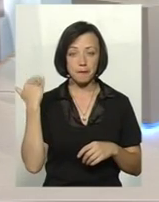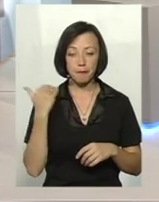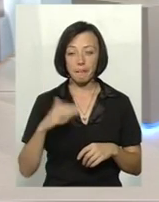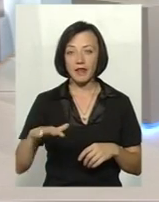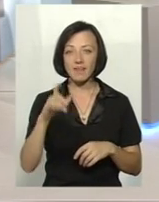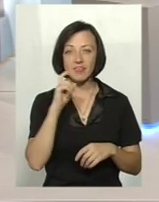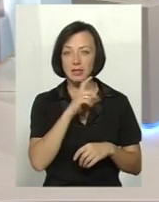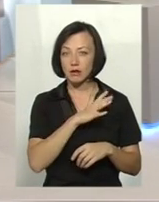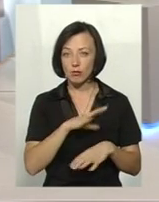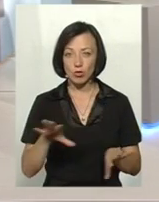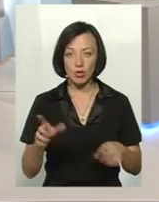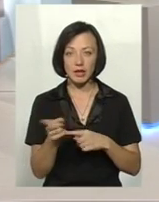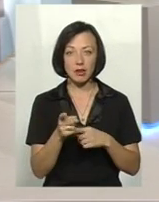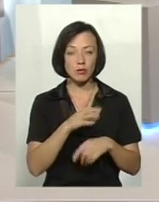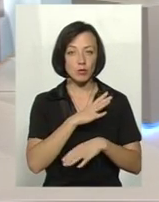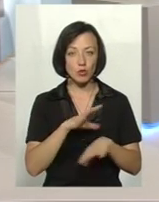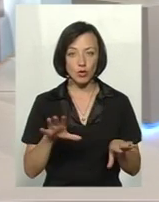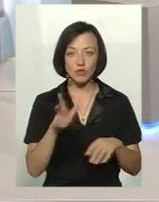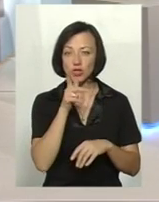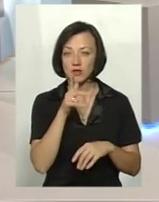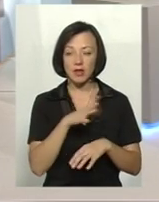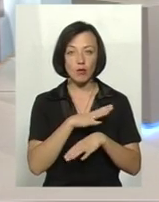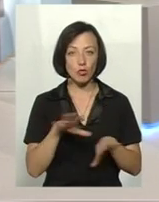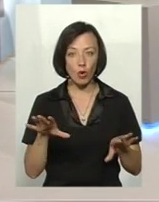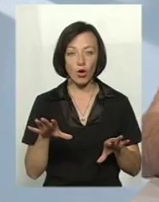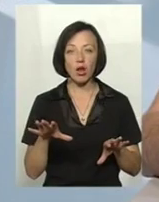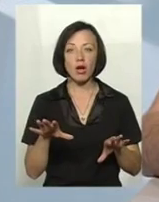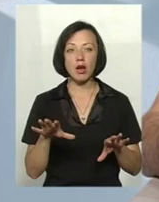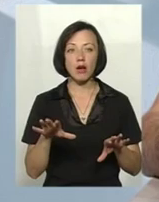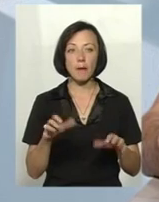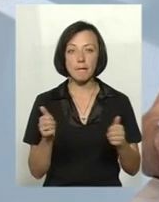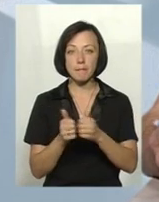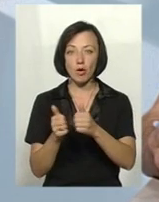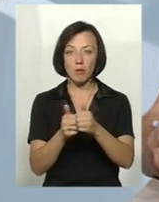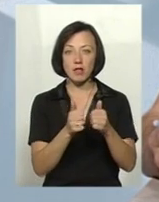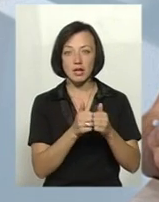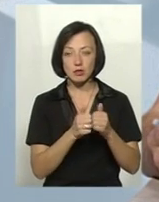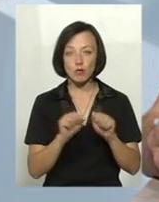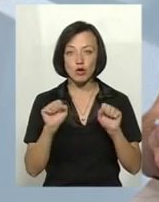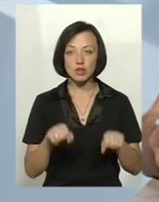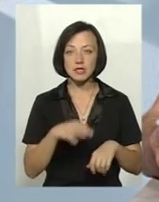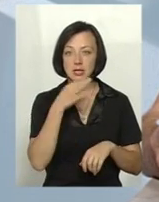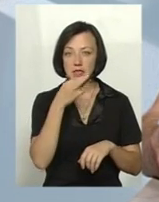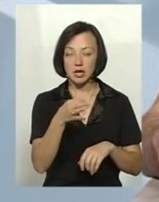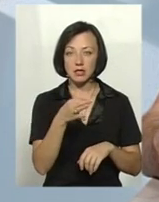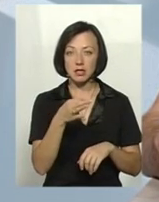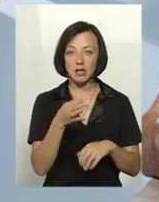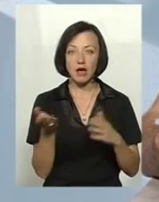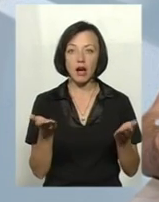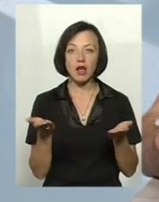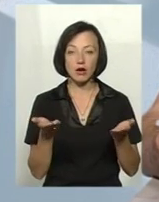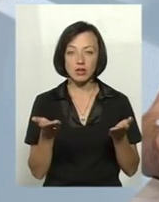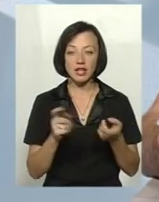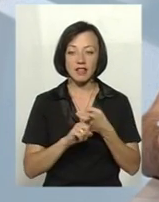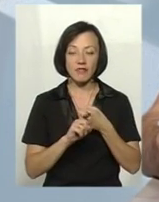Вінниччини не було, Тернопільщини не було, в Чорнівецькій області не було, тобто поблизу, можна сказати так, якихось